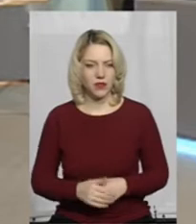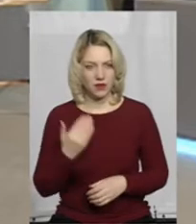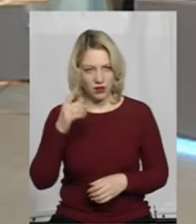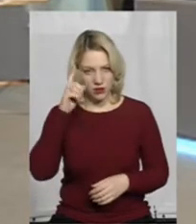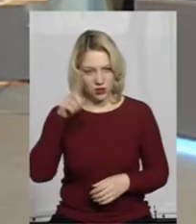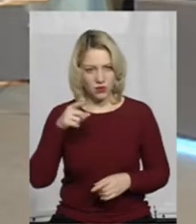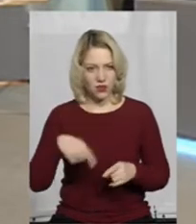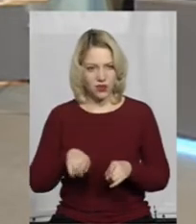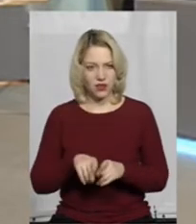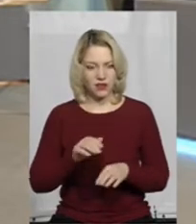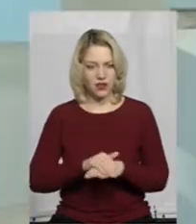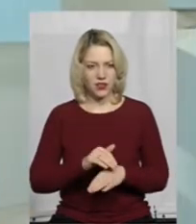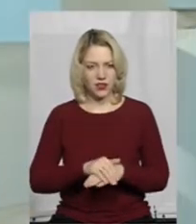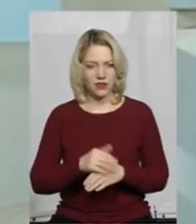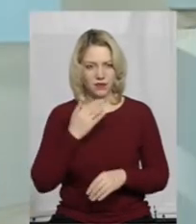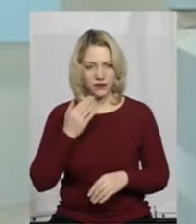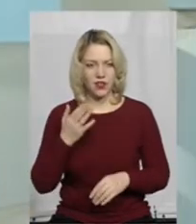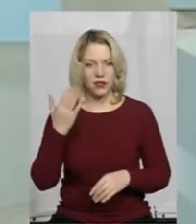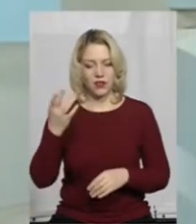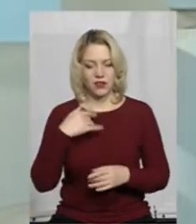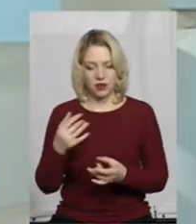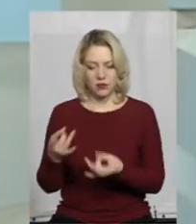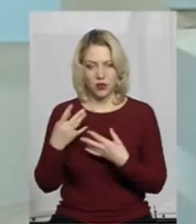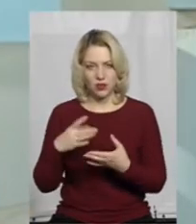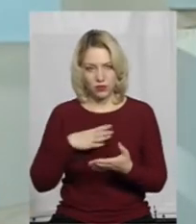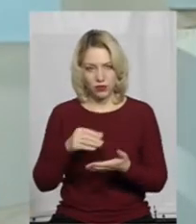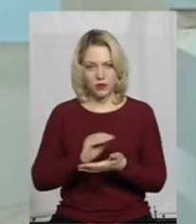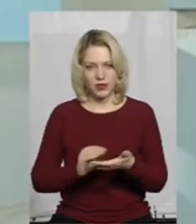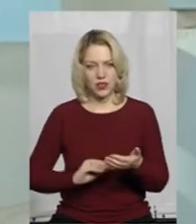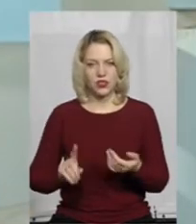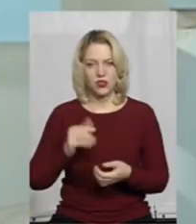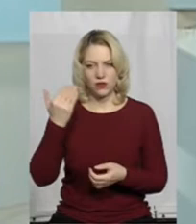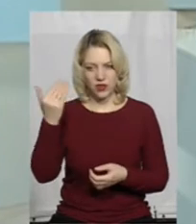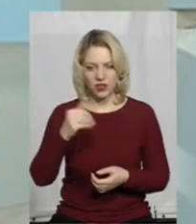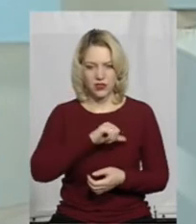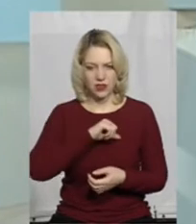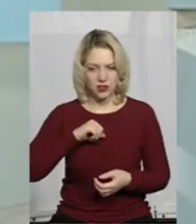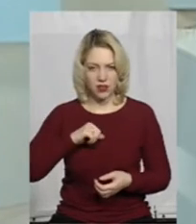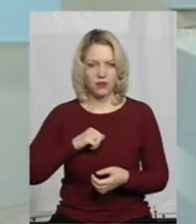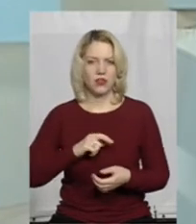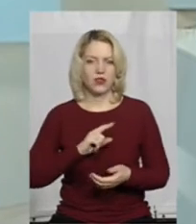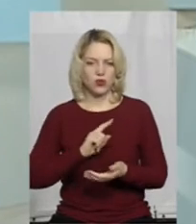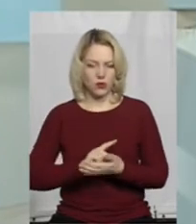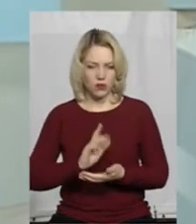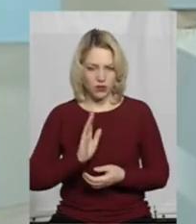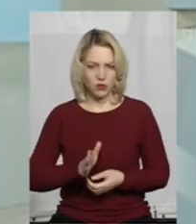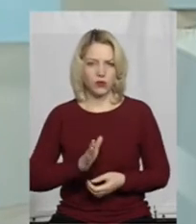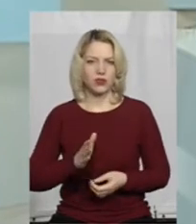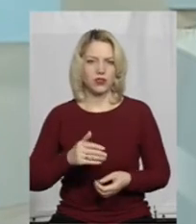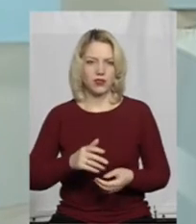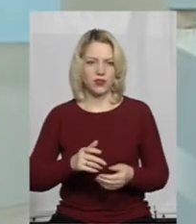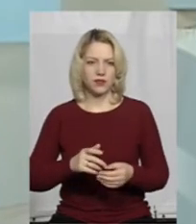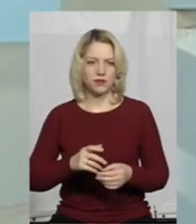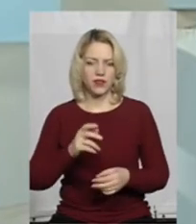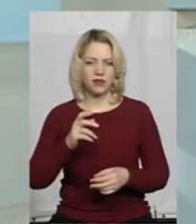відомі такі факти? Він дав нам пояснення в письмовому вигляді, що він зобов'язується, якби, утилізувати на спеціалізованому